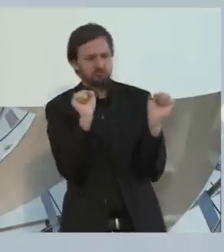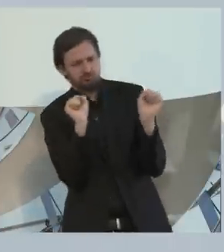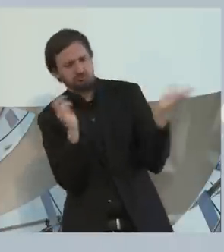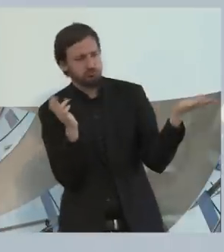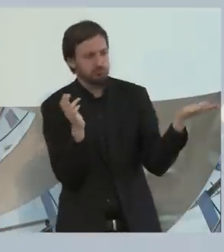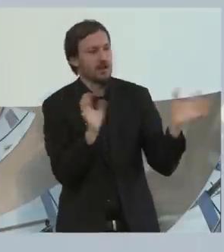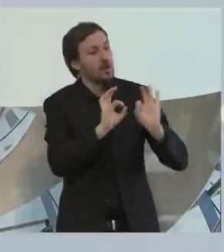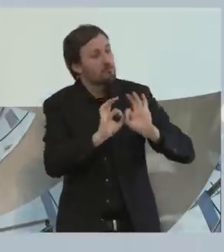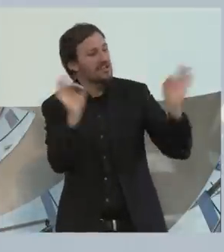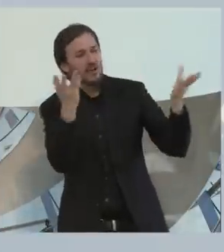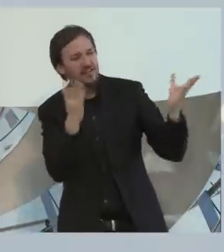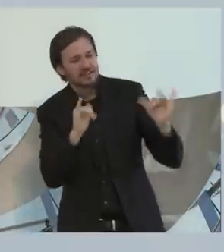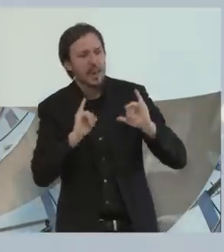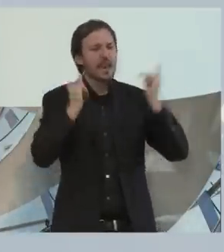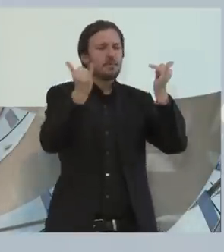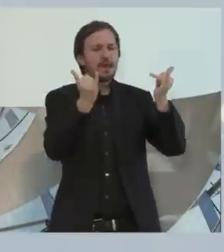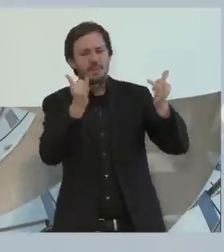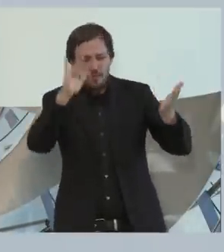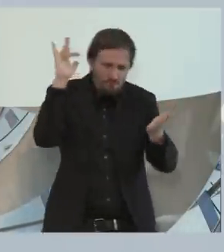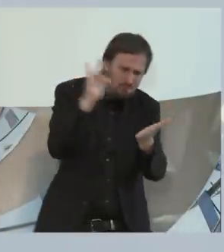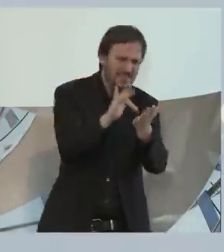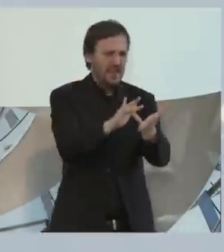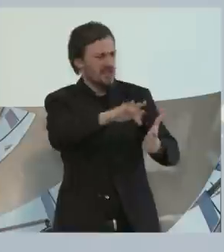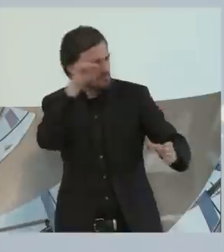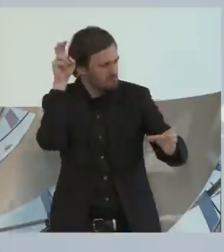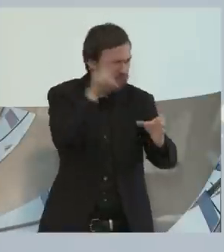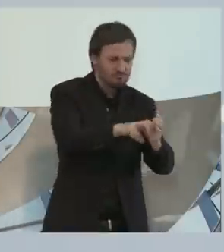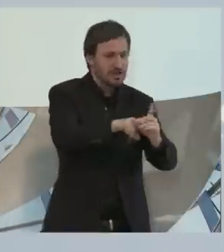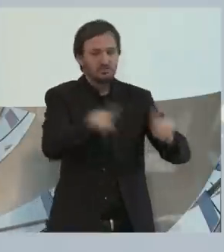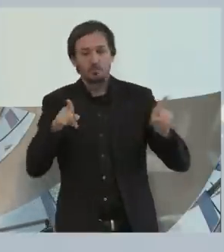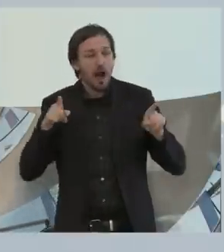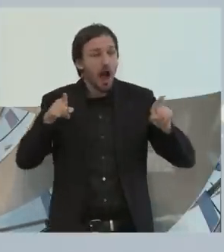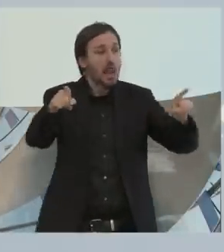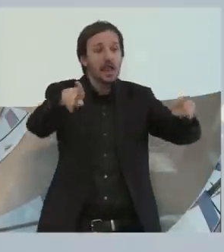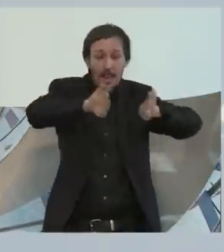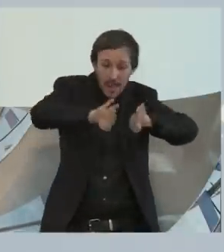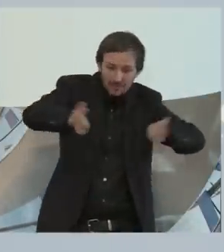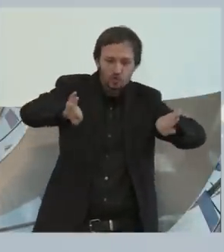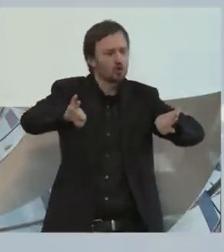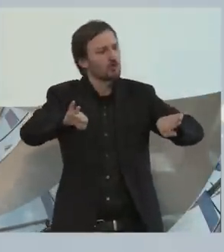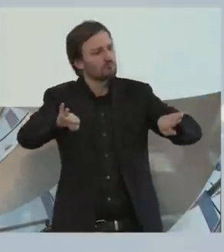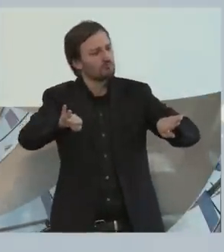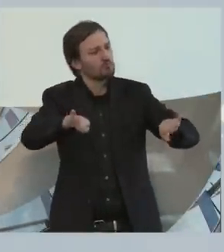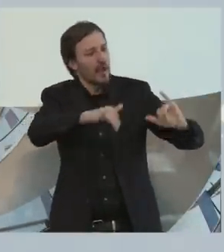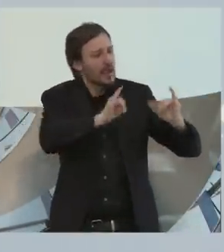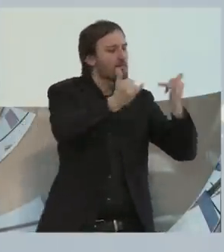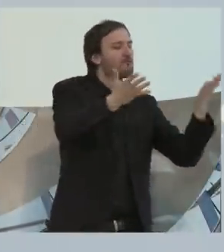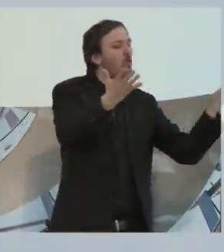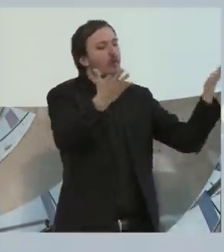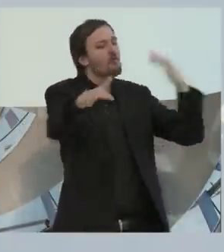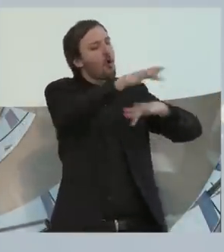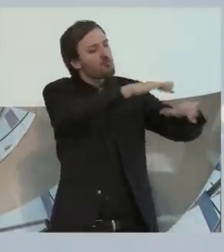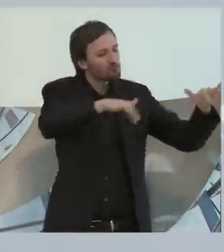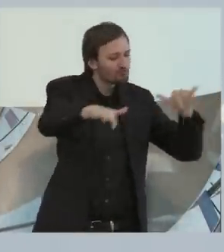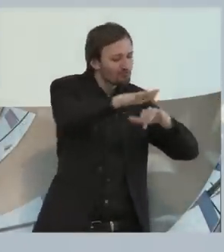sagen, mittendrin, mitten im Leben, nicht parallel, sondern dort, wo das Leben ist, da